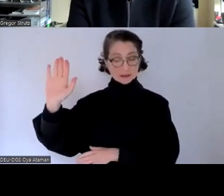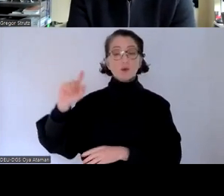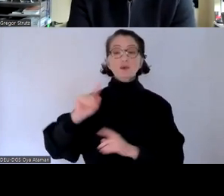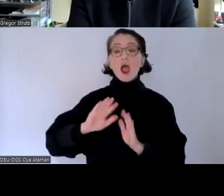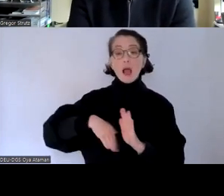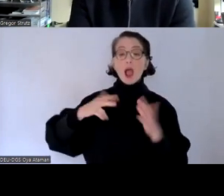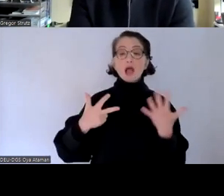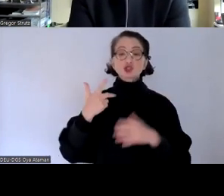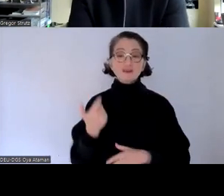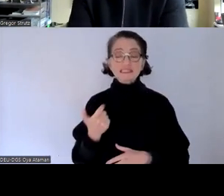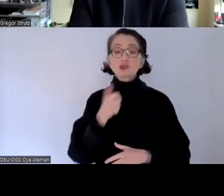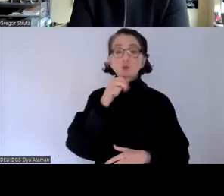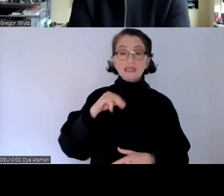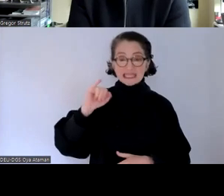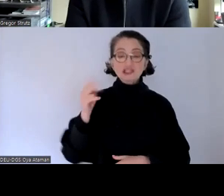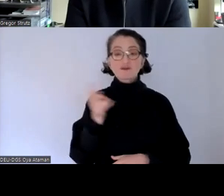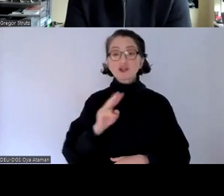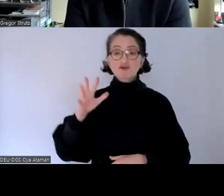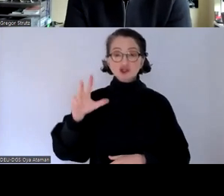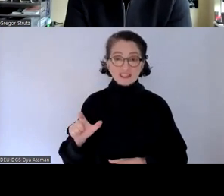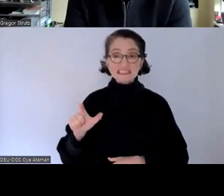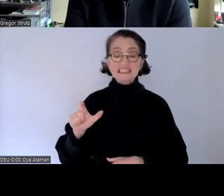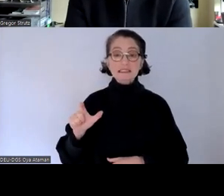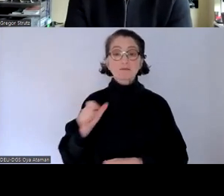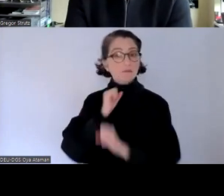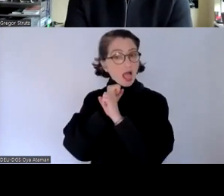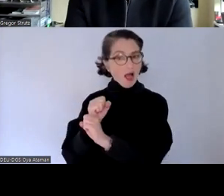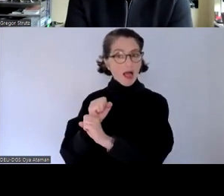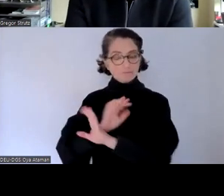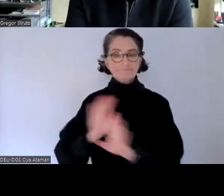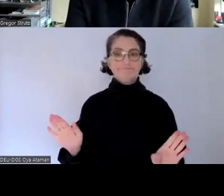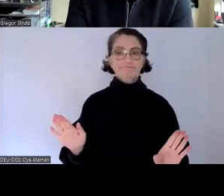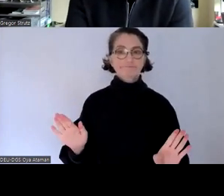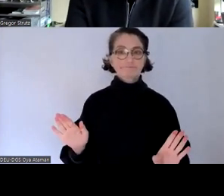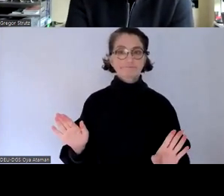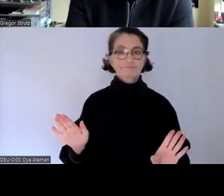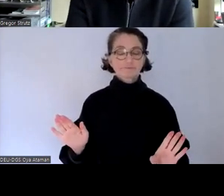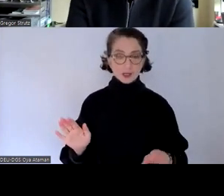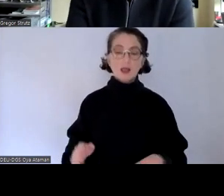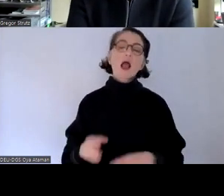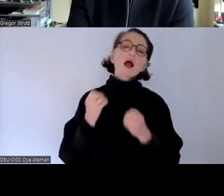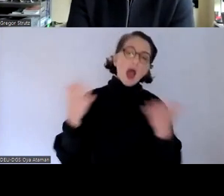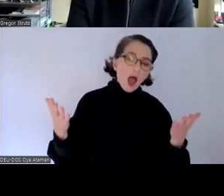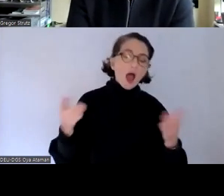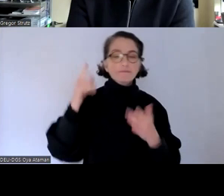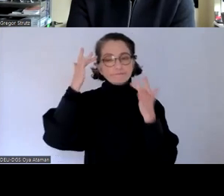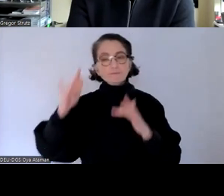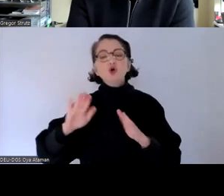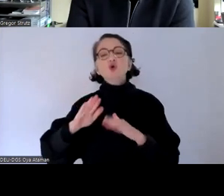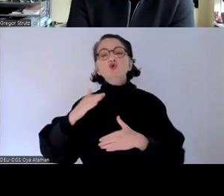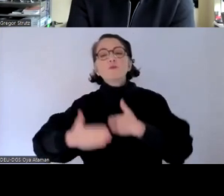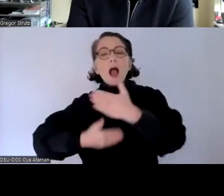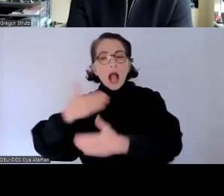juni 20 25 verpflichtend sicherlich gibt es dort dann auch wieder übergangs fristen also alte